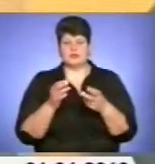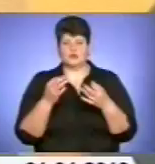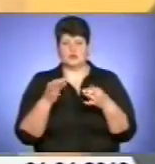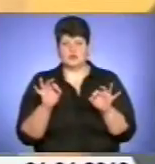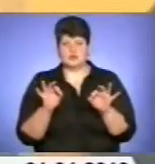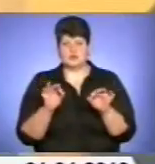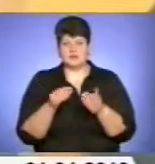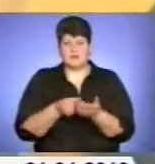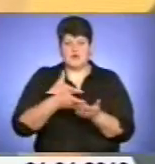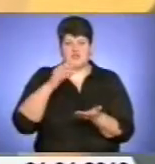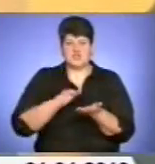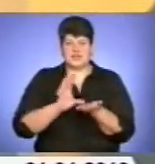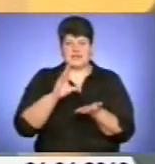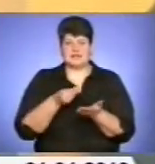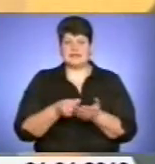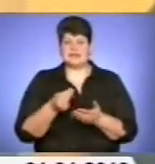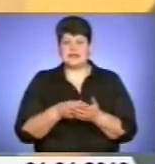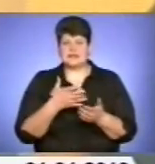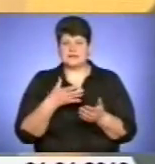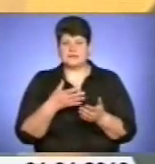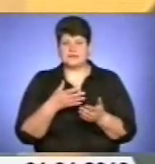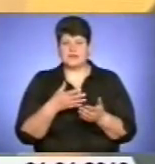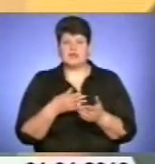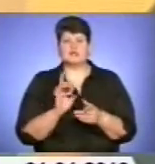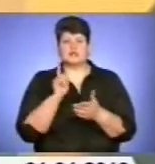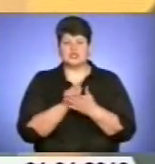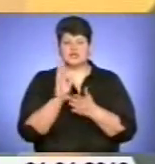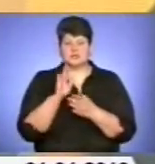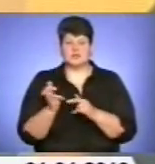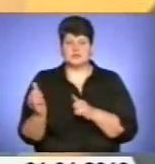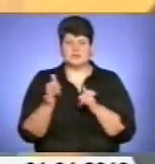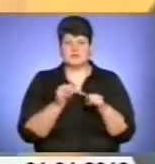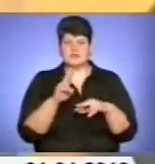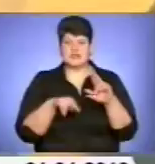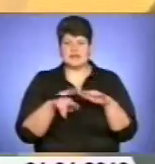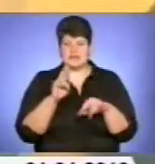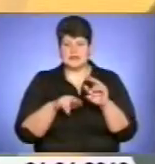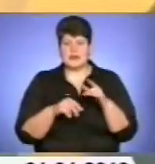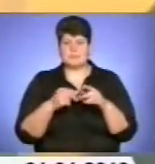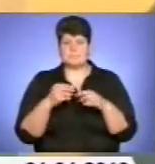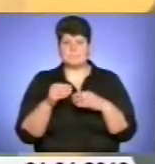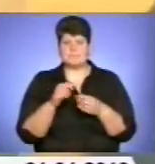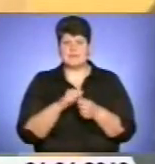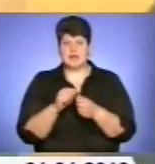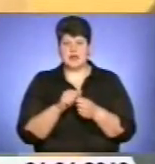повищення цели. Групи реагування мають бути обеспечені будівельними матеріалами,